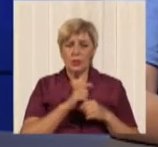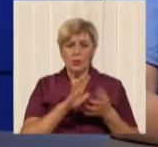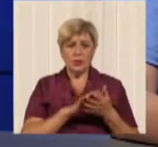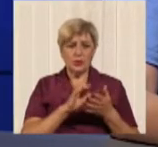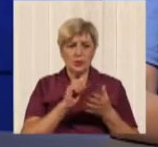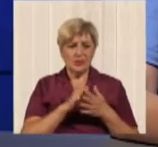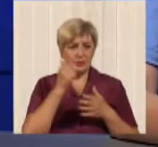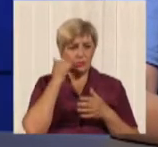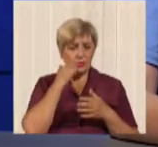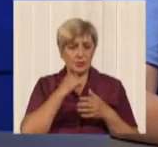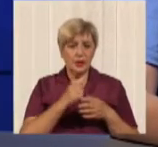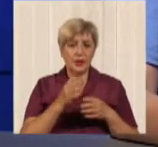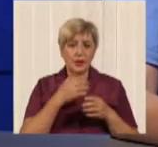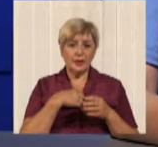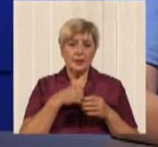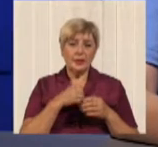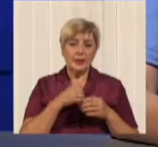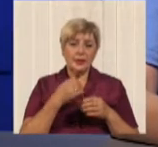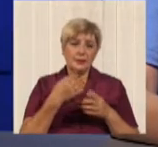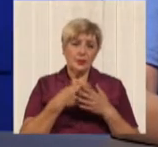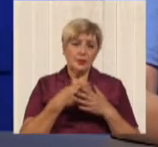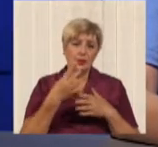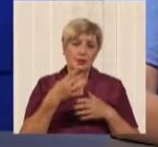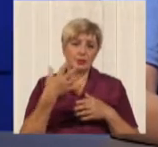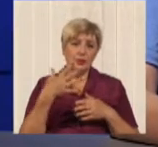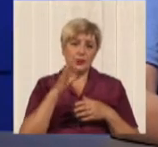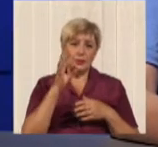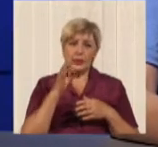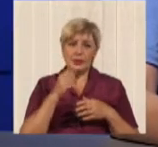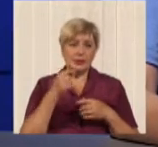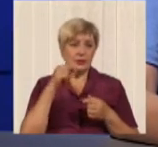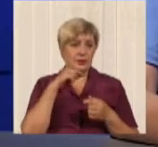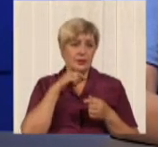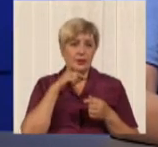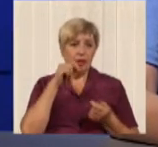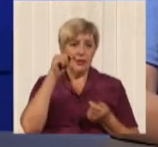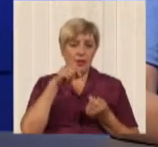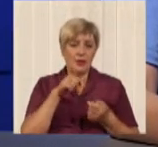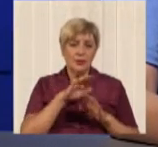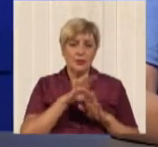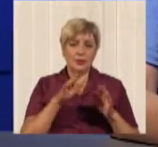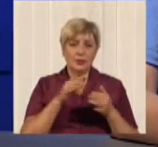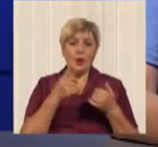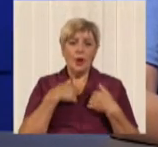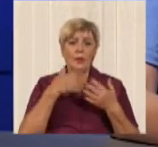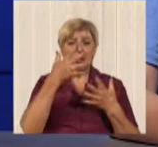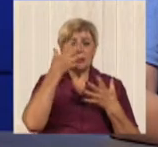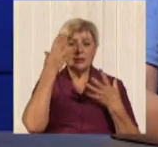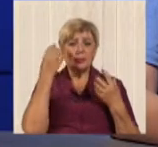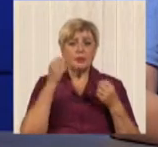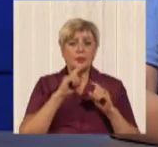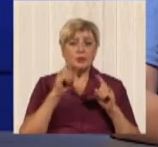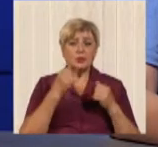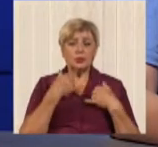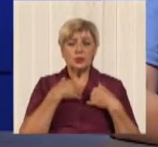составляет порядка 40% уже в принципе по сути непригодный. Мы часто забываем о том, что у нас есть инспекция по наземному